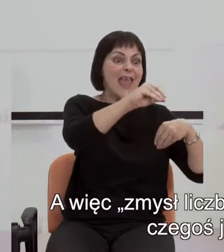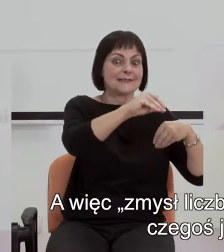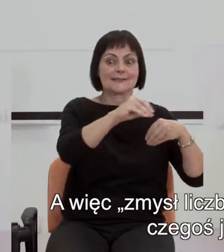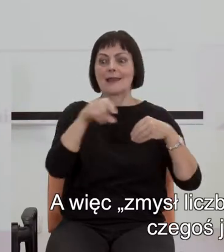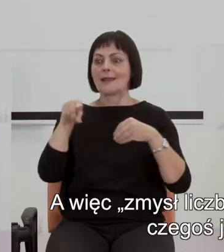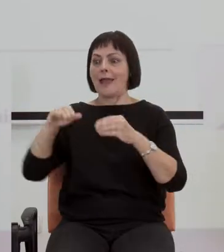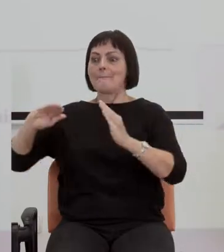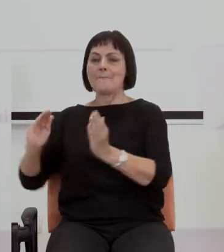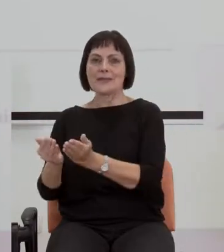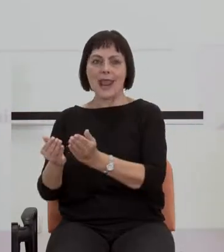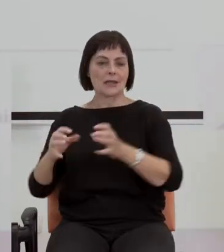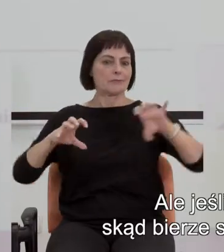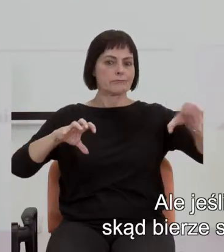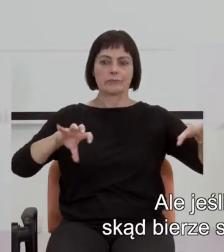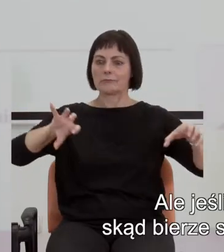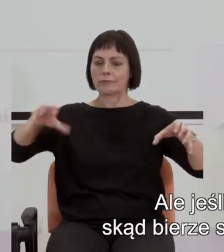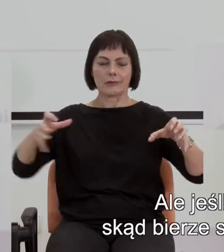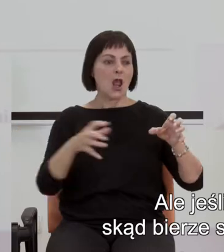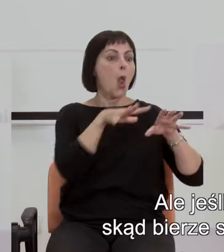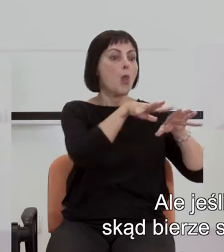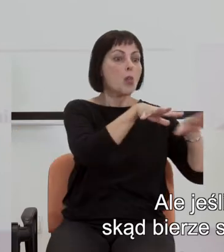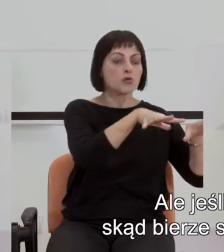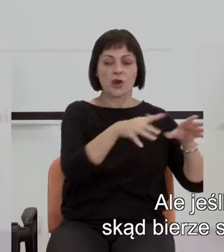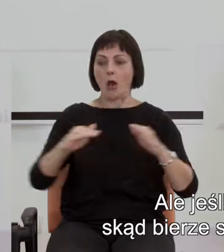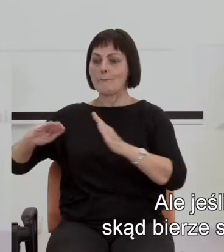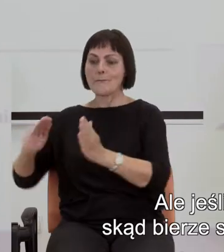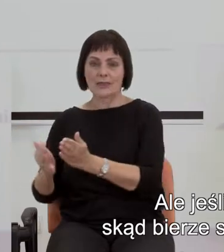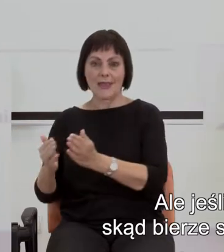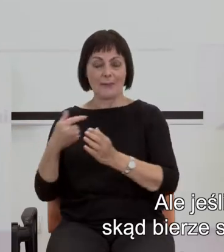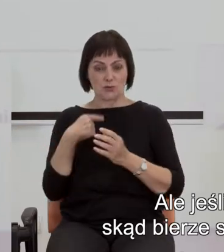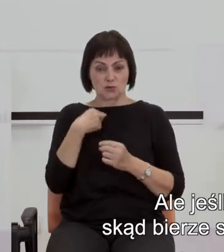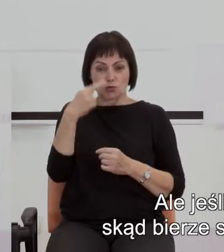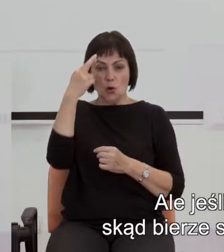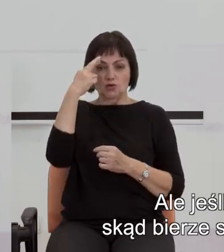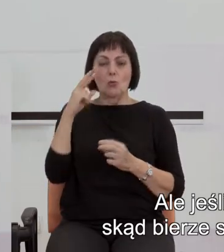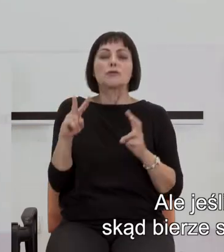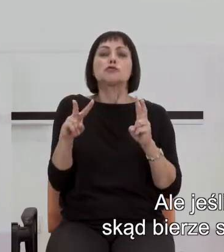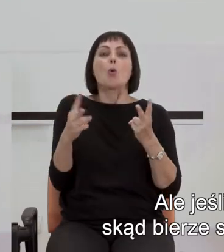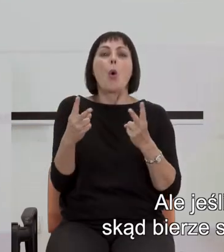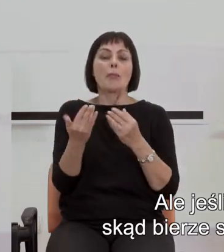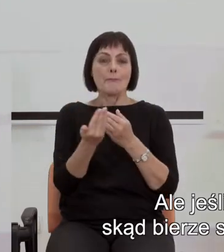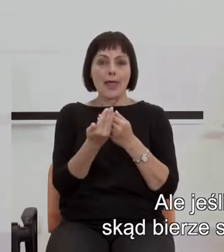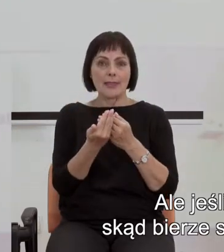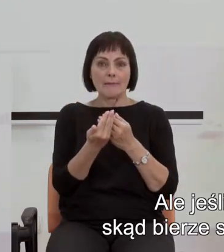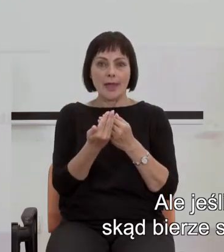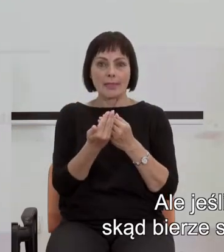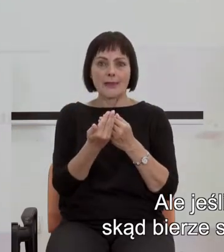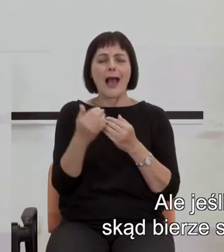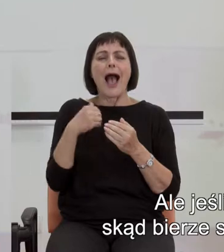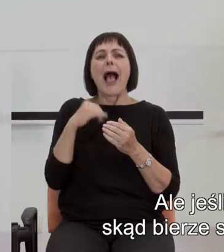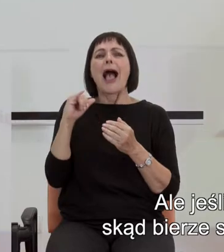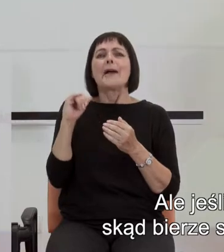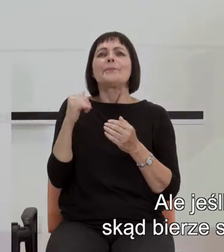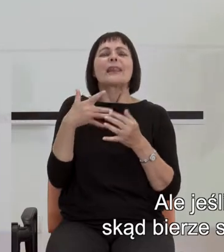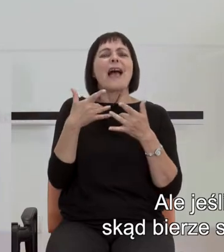wielkość. Ale jeśli chcemy zbliżyć się do zrozumienia tego, skąd bierze się matematyka, jak argumentuje